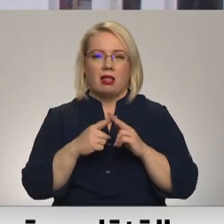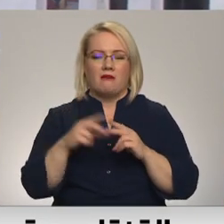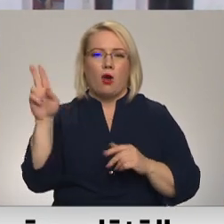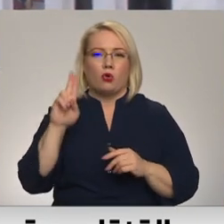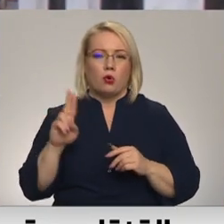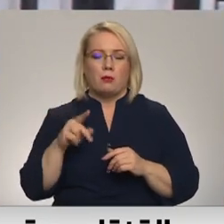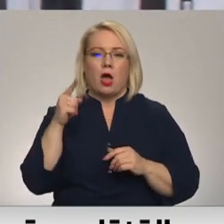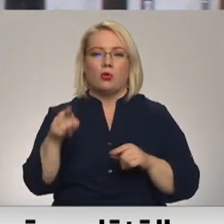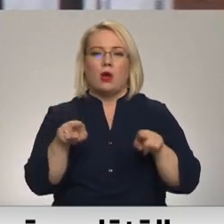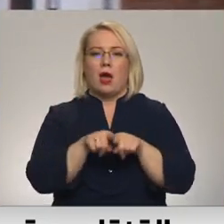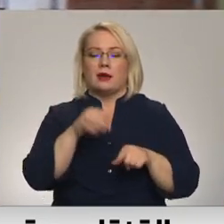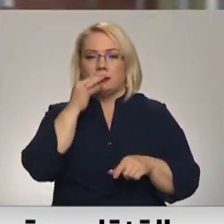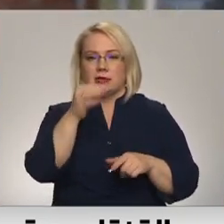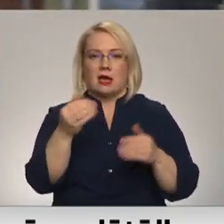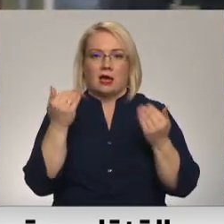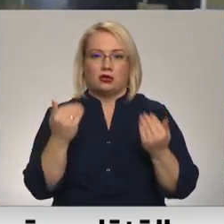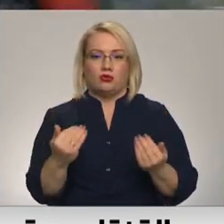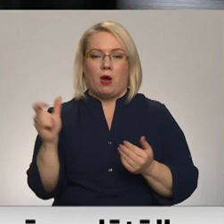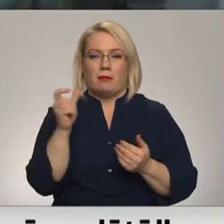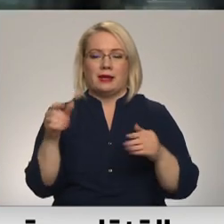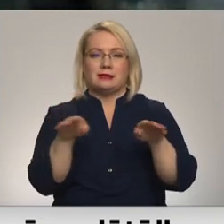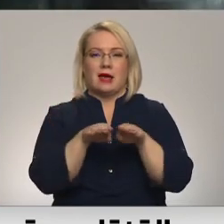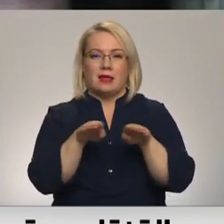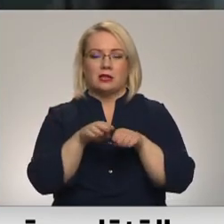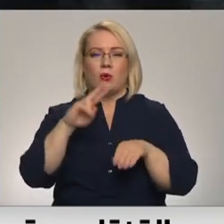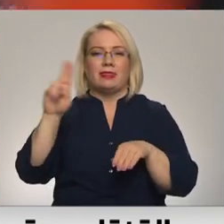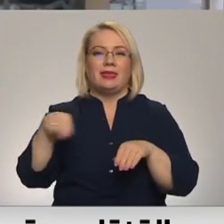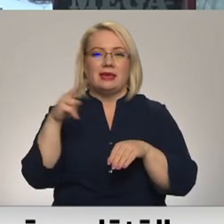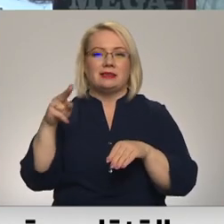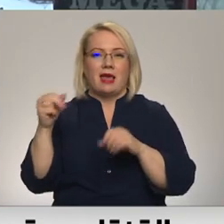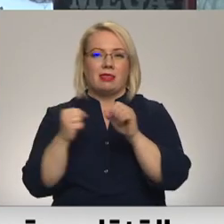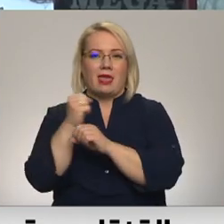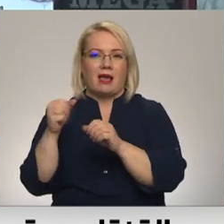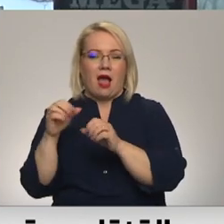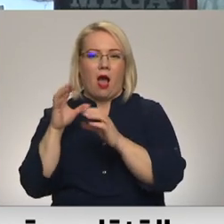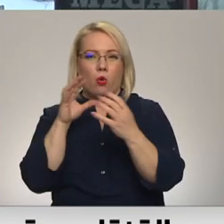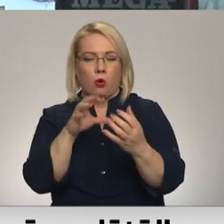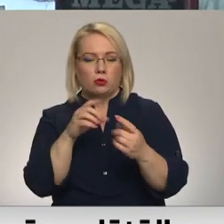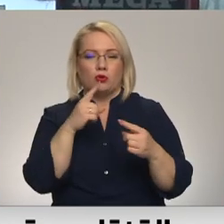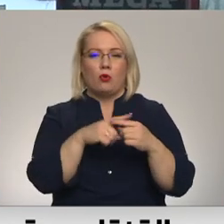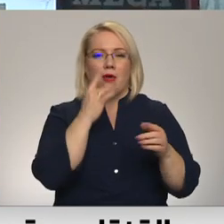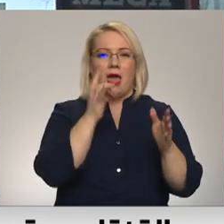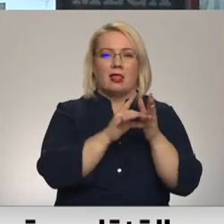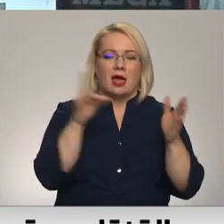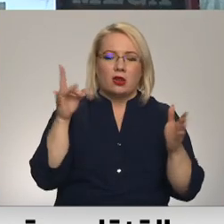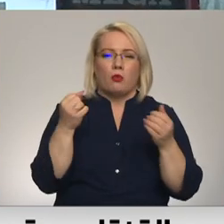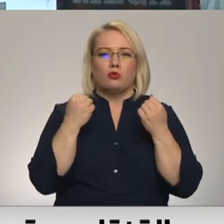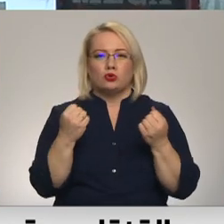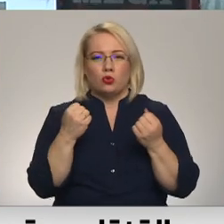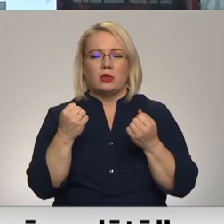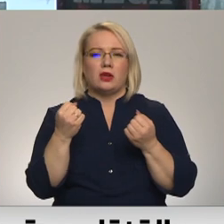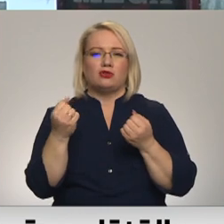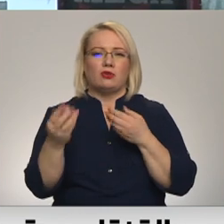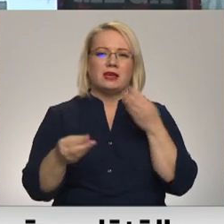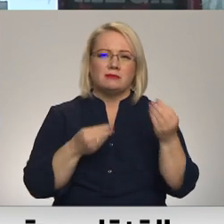uzņēmumos uzsver, ka šobrīd salīdzinot elektrisko ar dīzardegvielas autobusu, to uzturēšanas un eksploatācijas izmaksas kļūšas